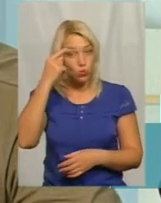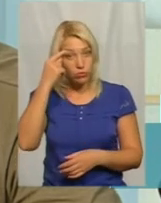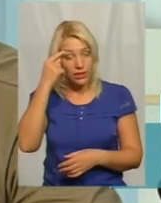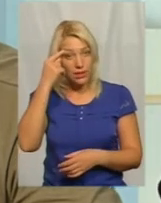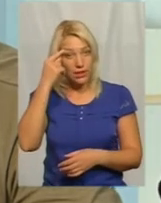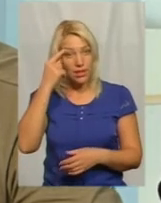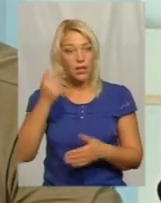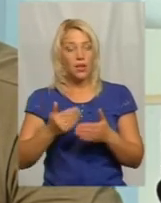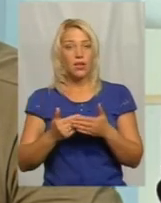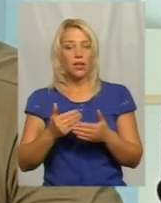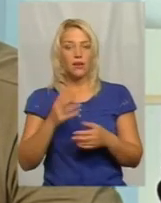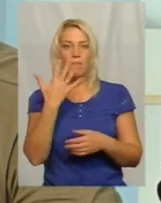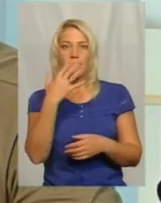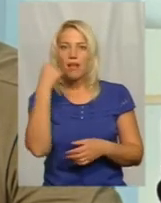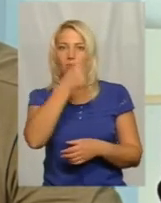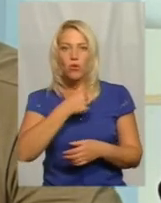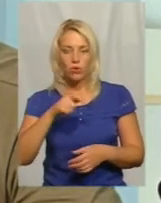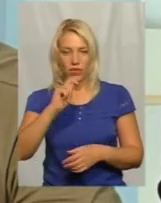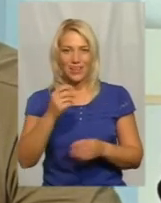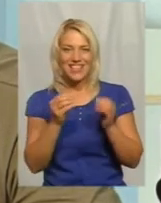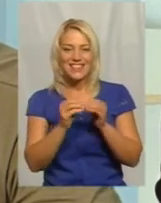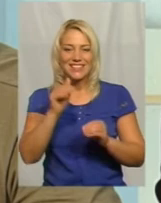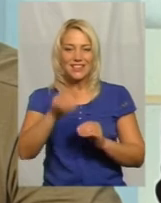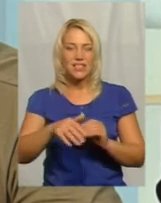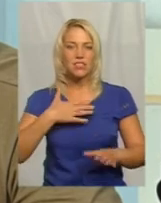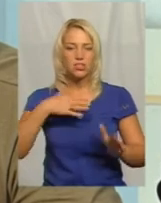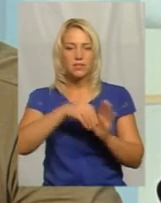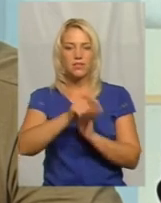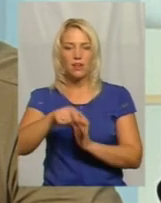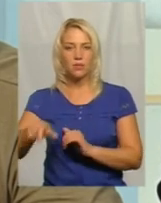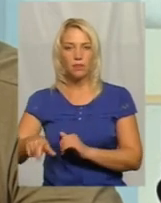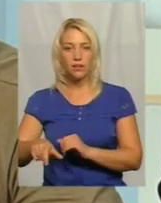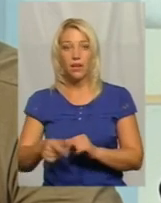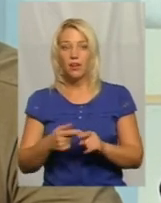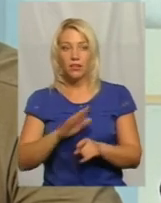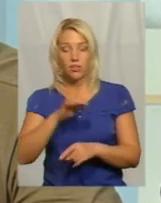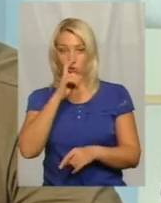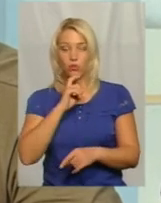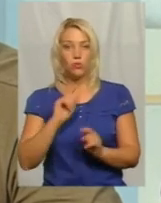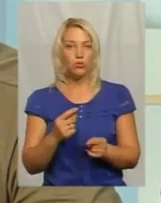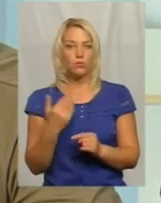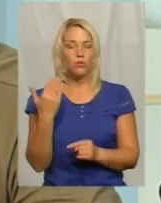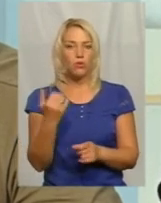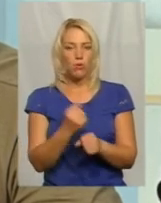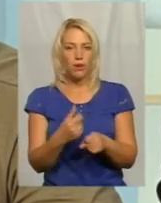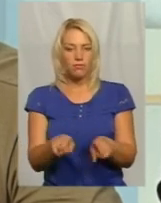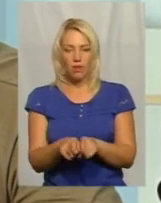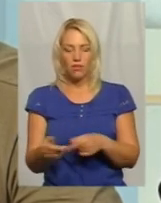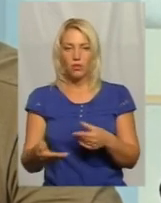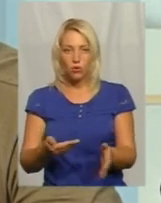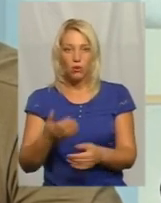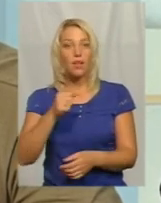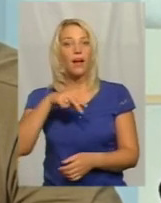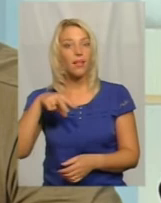бо п'ятий рік війни і понад 10 тисяч загиблих. І все ж таки не розумію, чому робляться такі кроки, але